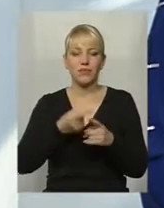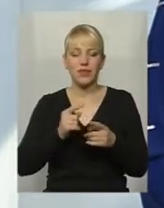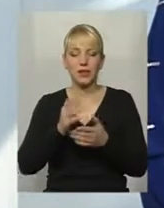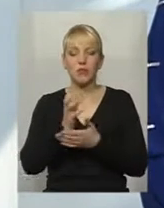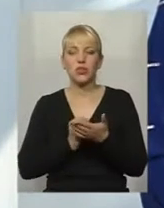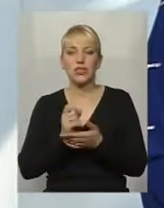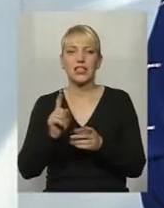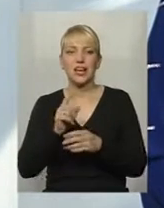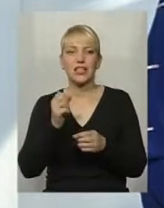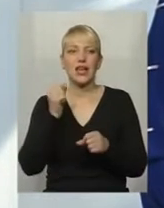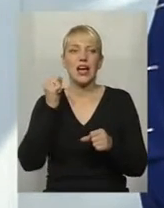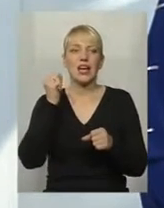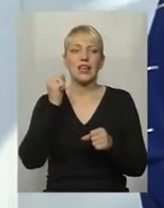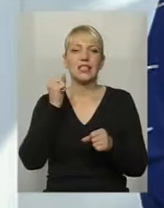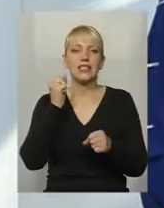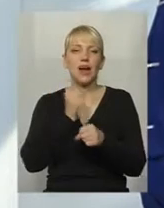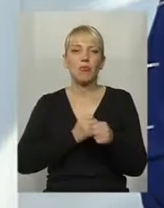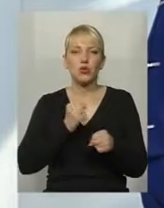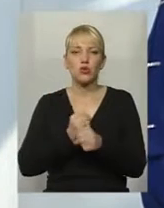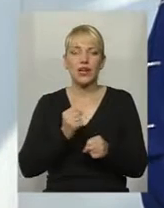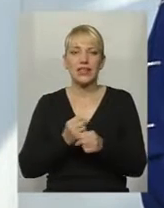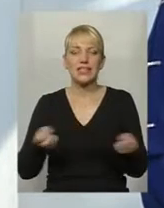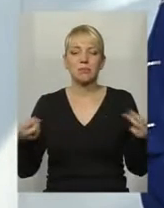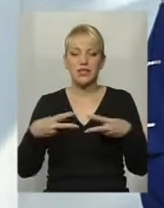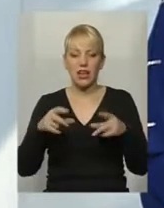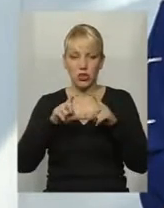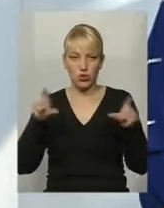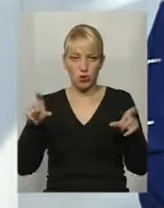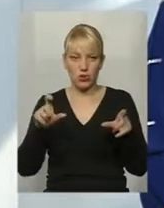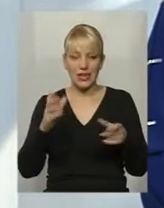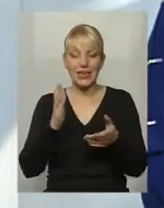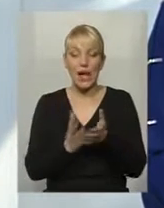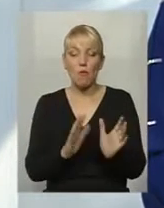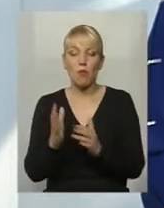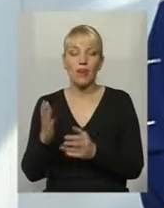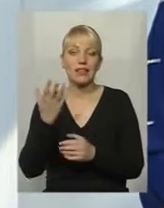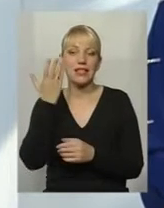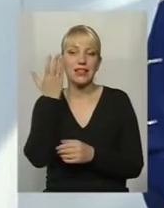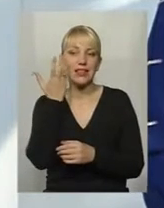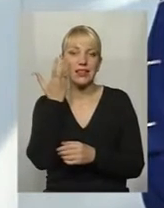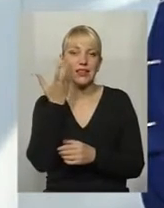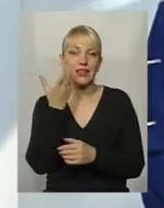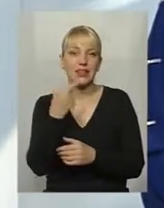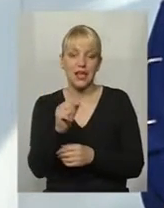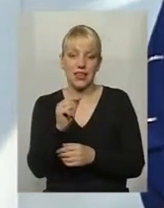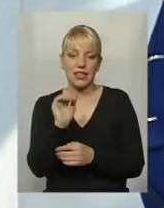напрацювали спеціальні школи. Розумієте, є певні моменти, в якому дитина потребує соціуму, і є